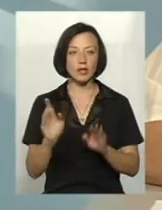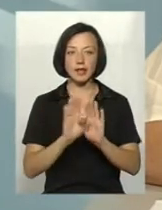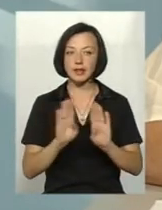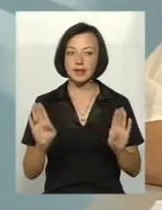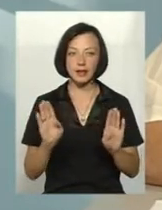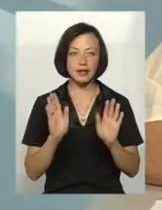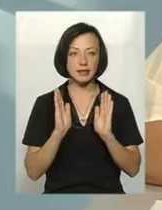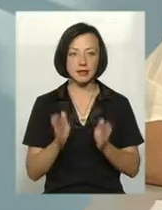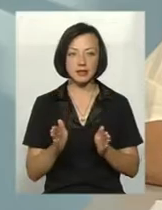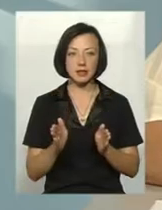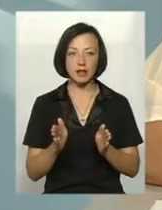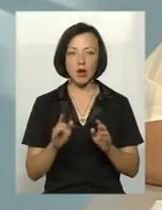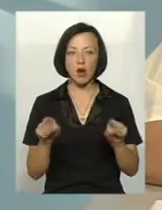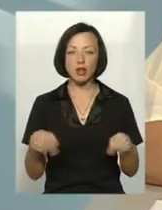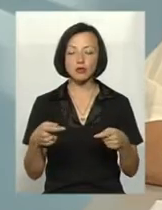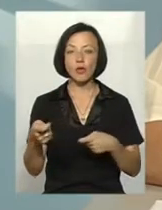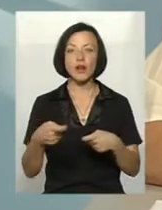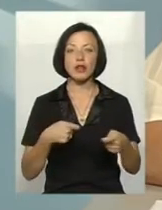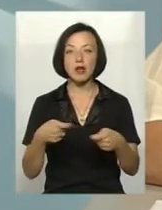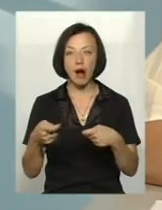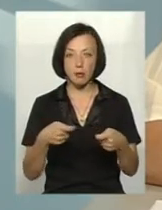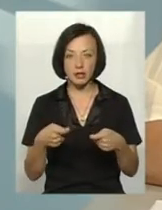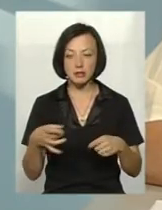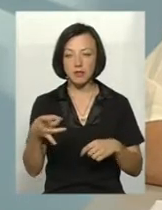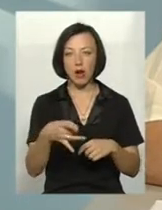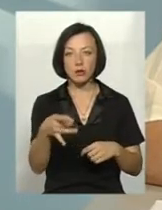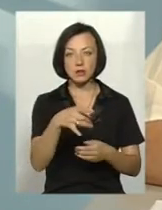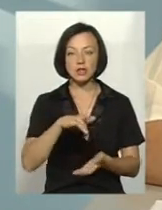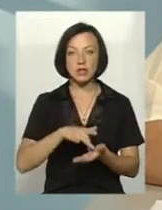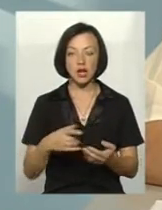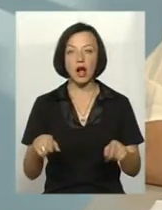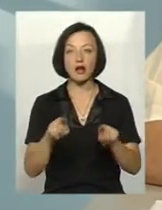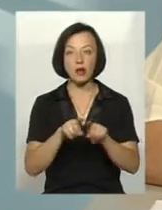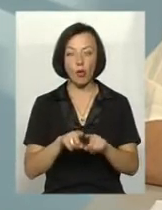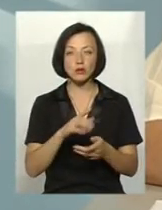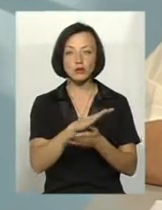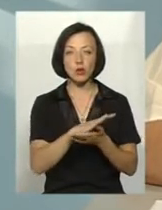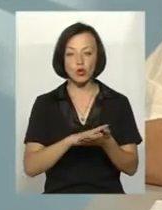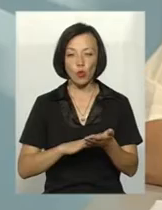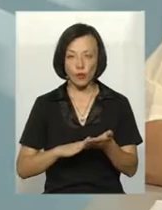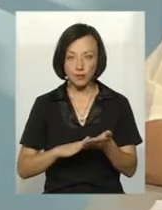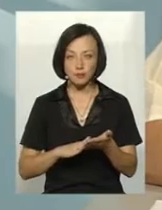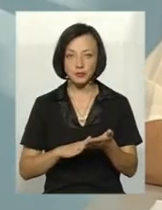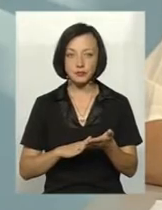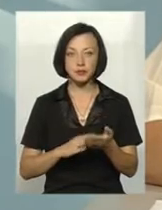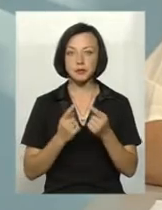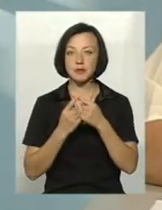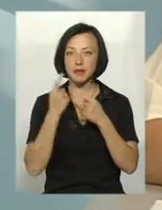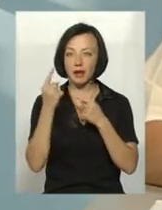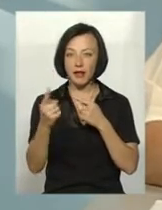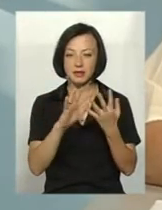організовували ярмарки в районних центрах, а також продовжувати тенденцію до далеких сіл